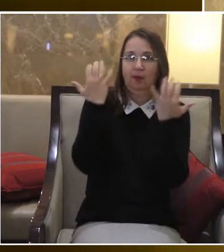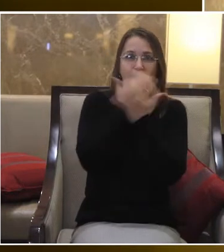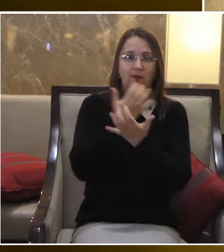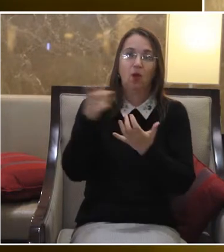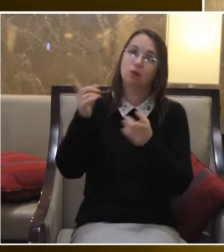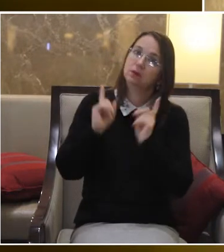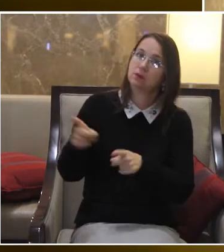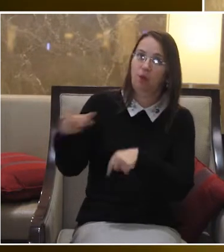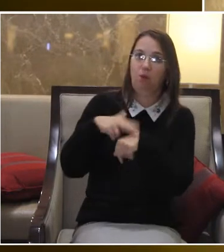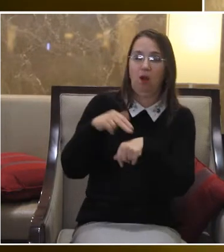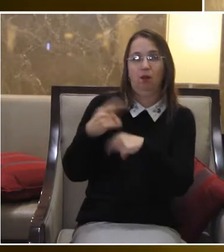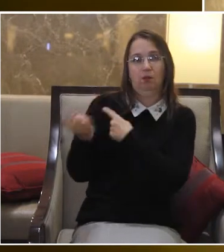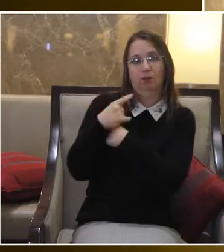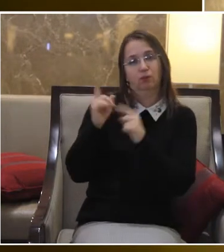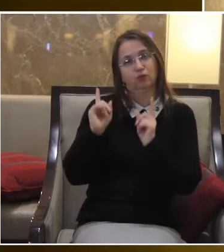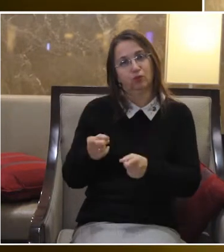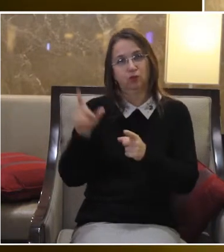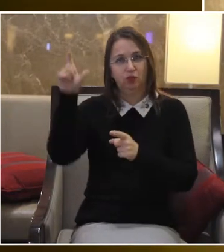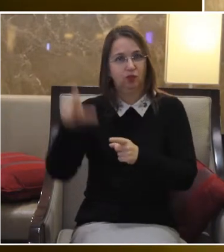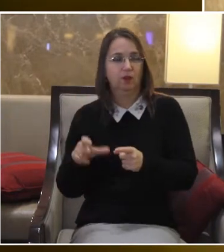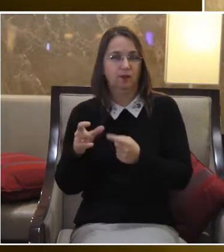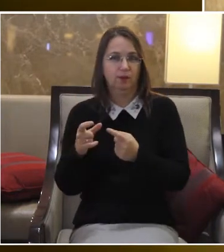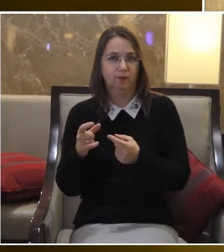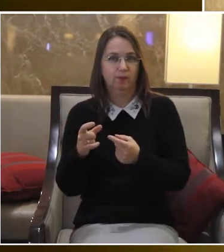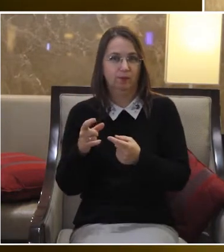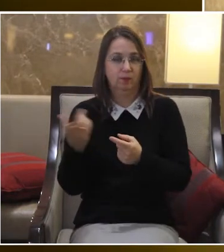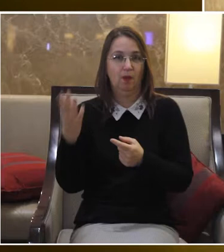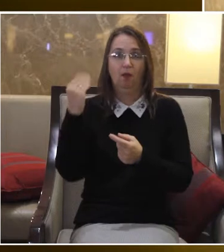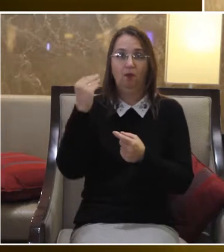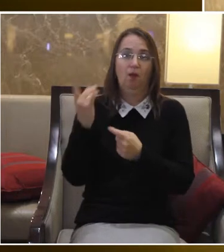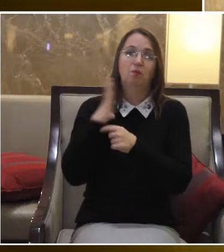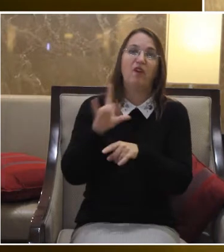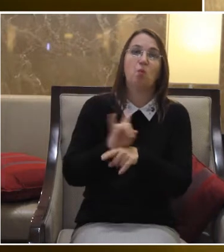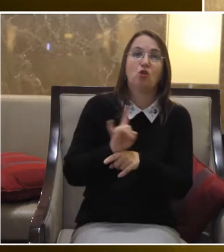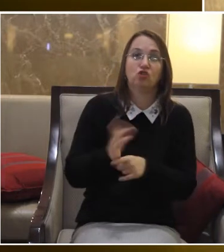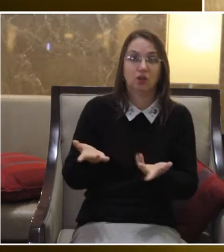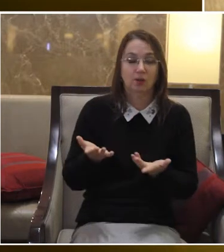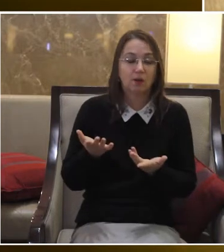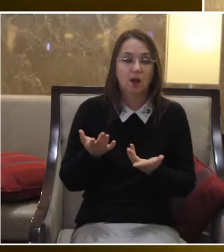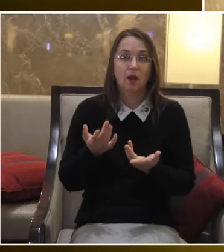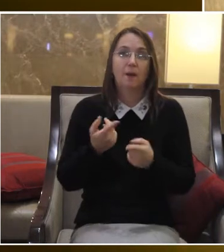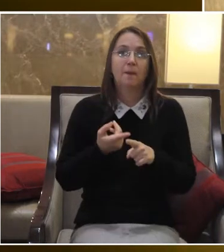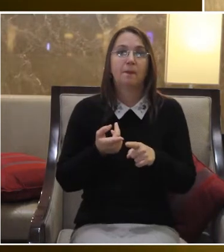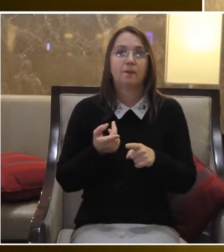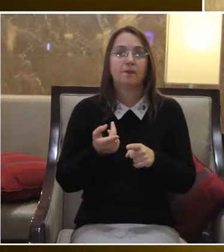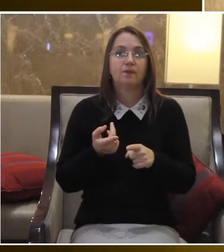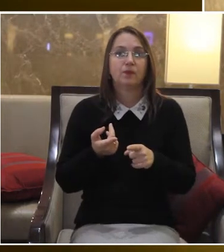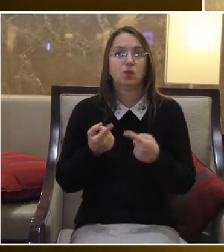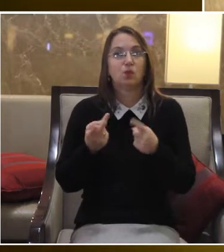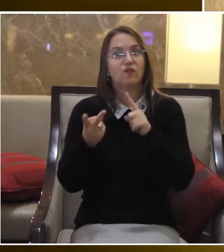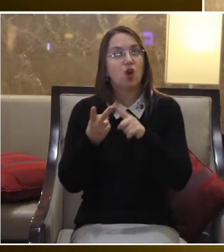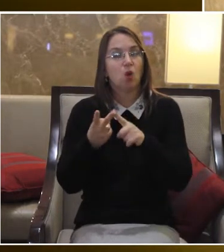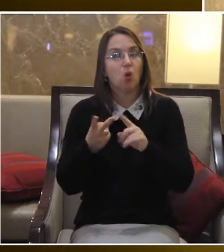це звертається саме співробітник поліції, а не хтось інший Другий момент